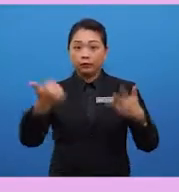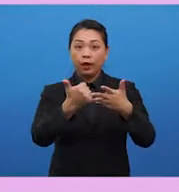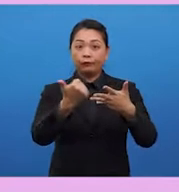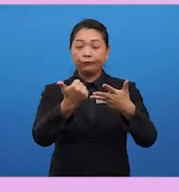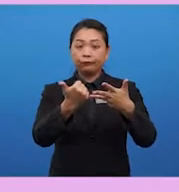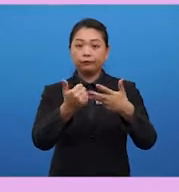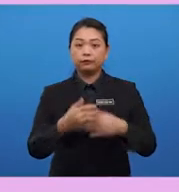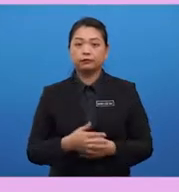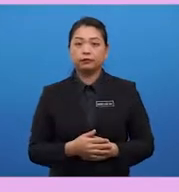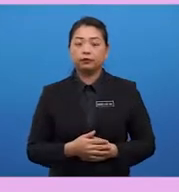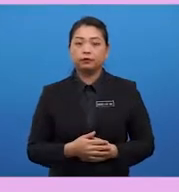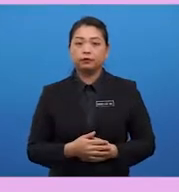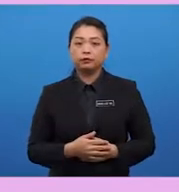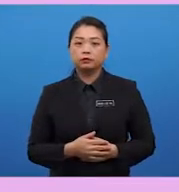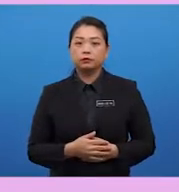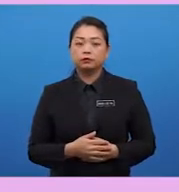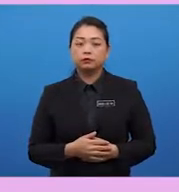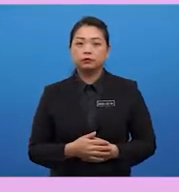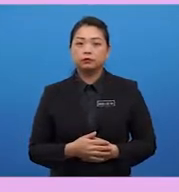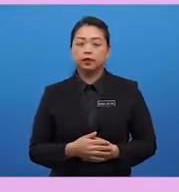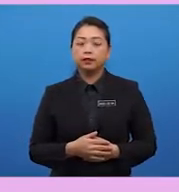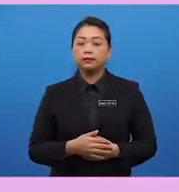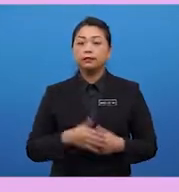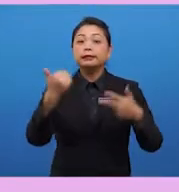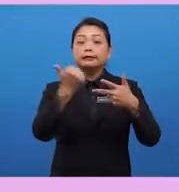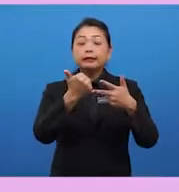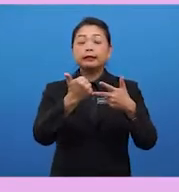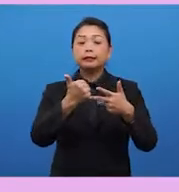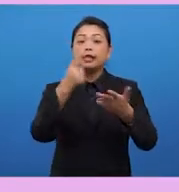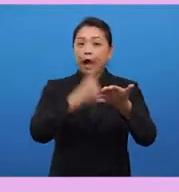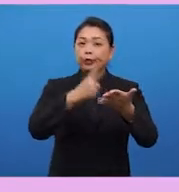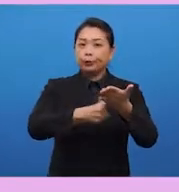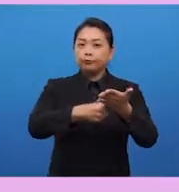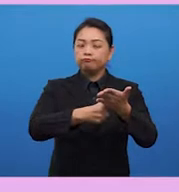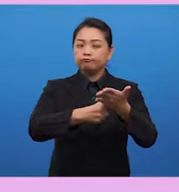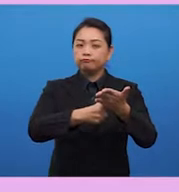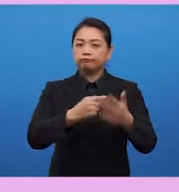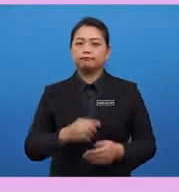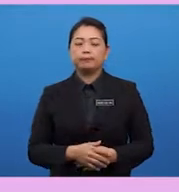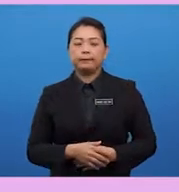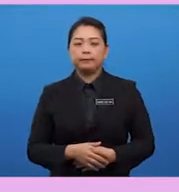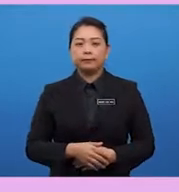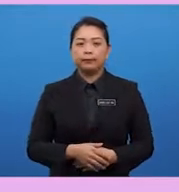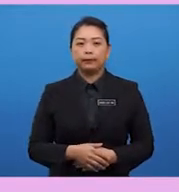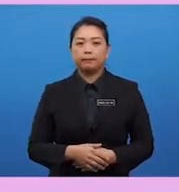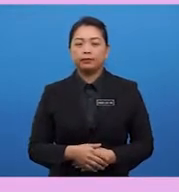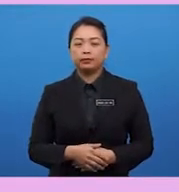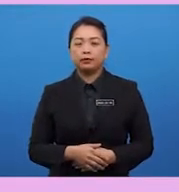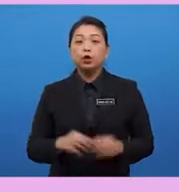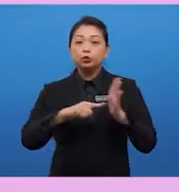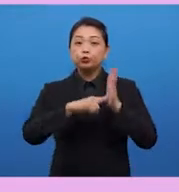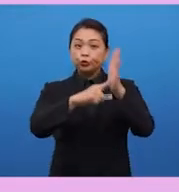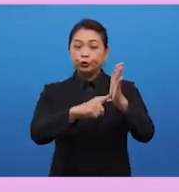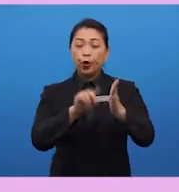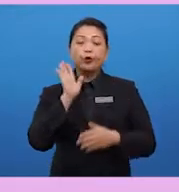paragraph is your third reason of argument. In other words, your third reason, again, to